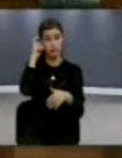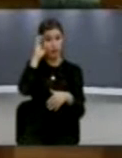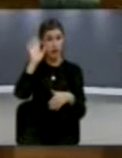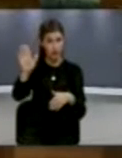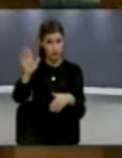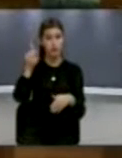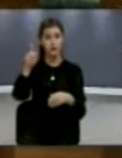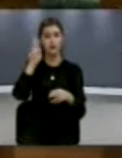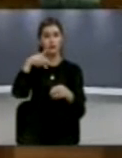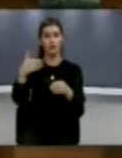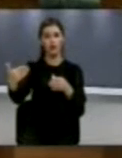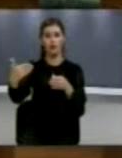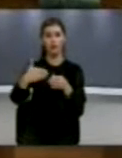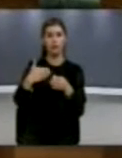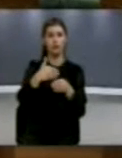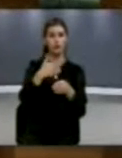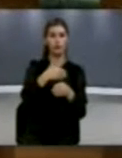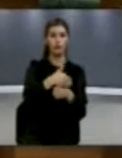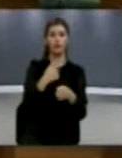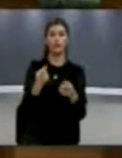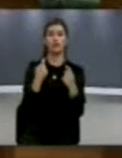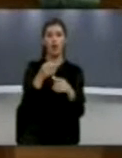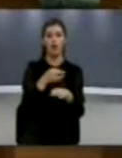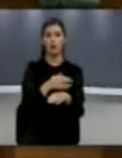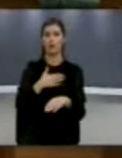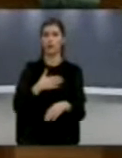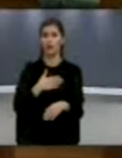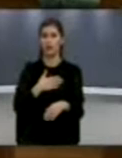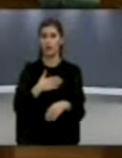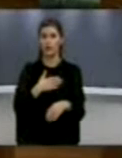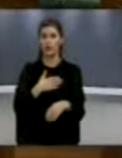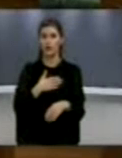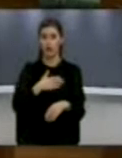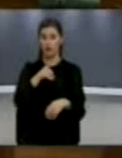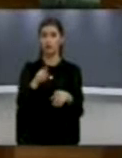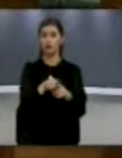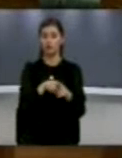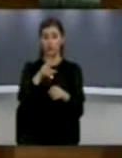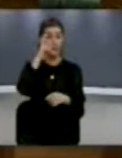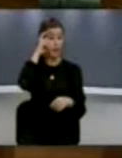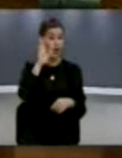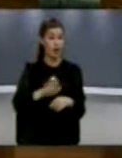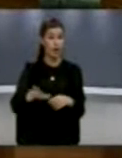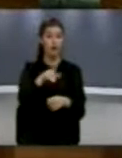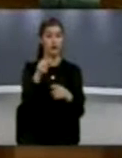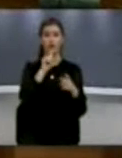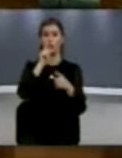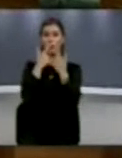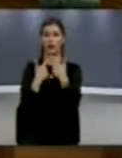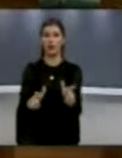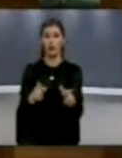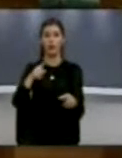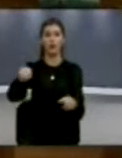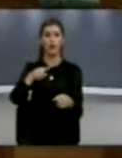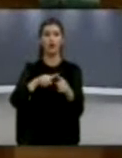pas hajl, ka patrulluar edhe në dromodol e lukë të shtedimit. Për pasoj, nga autoritetit e malë i të zi, nuk është lejuar të mbahen